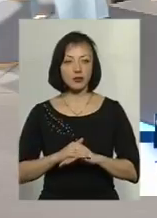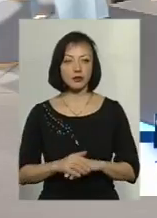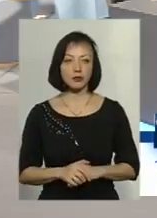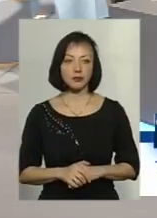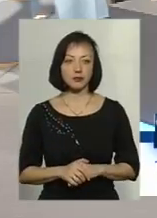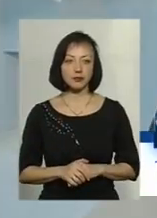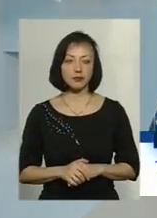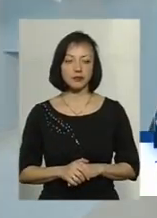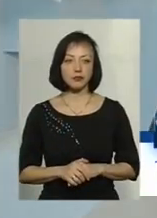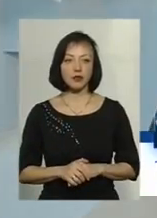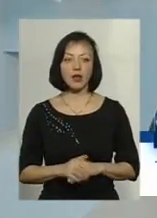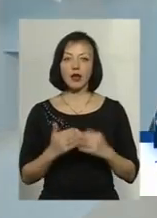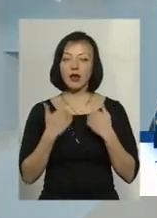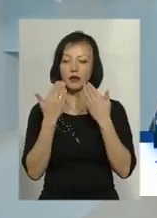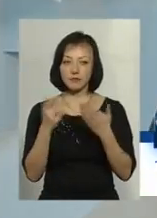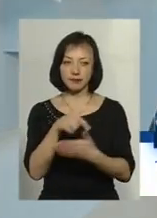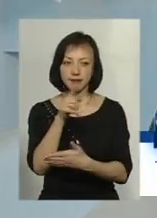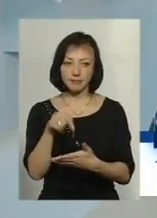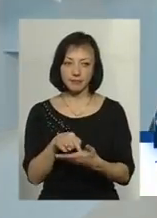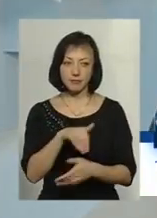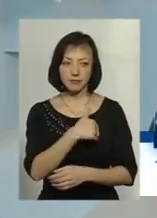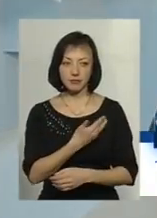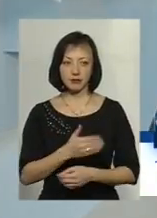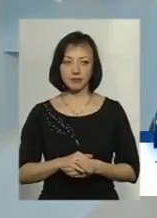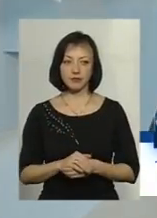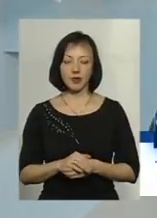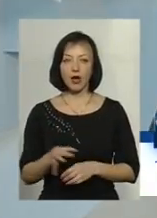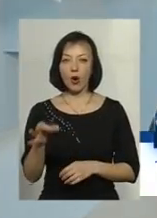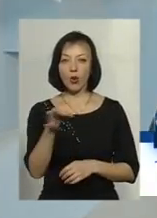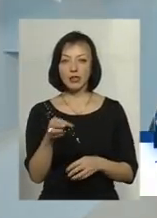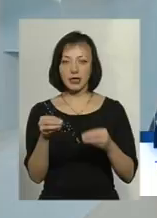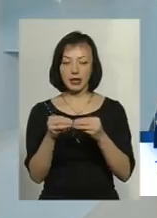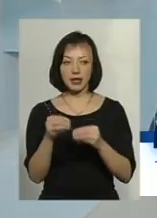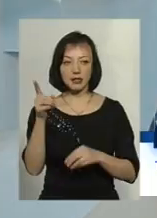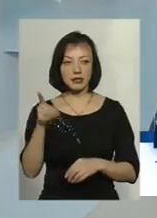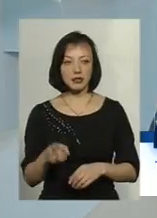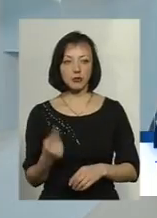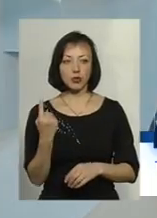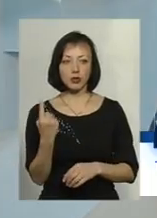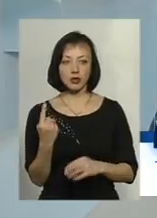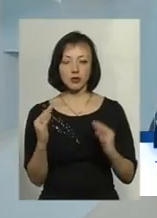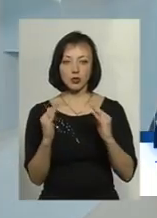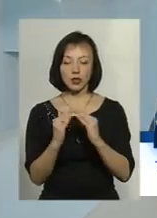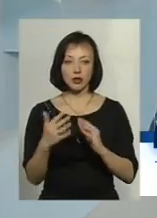Пане Леонід, я хочу задати вам питання. Пазир на 10,3,1, будинок, п'ятиповерховий.